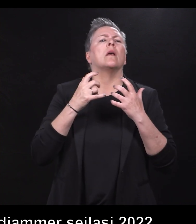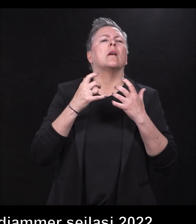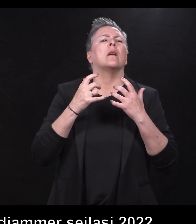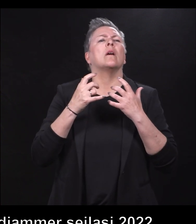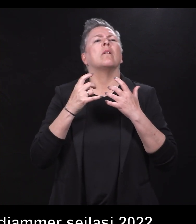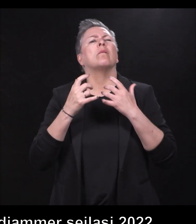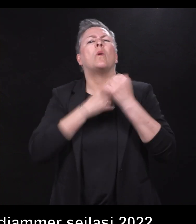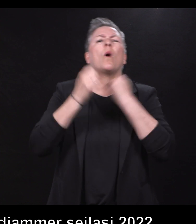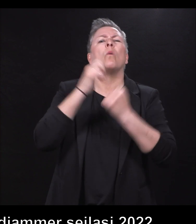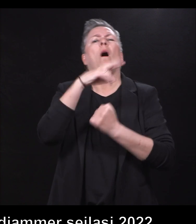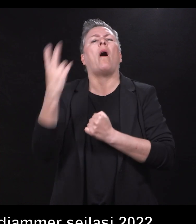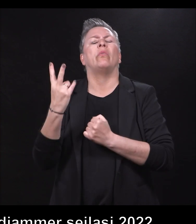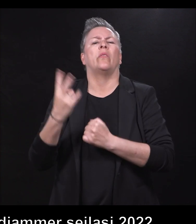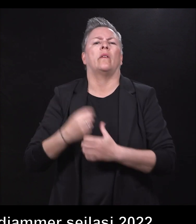gjøre.